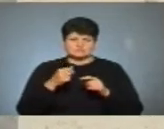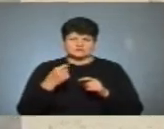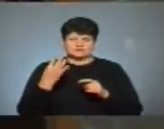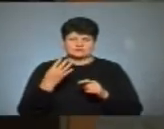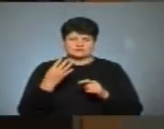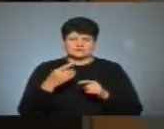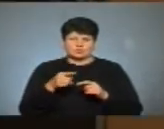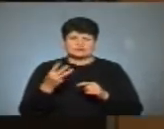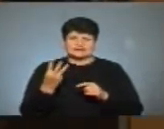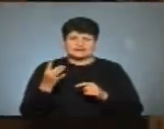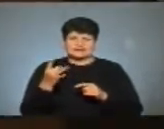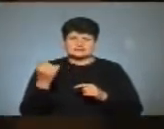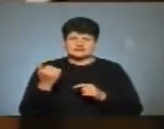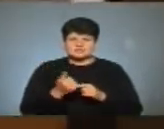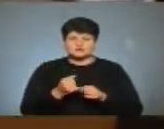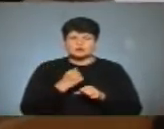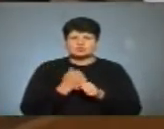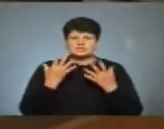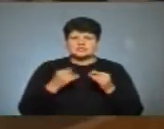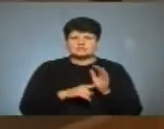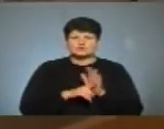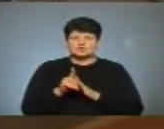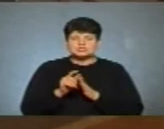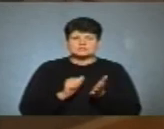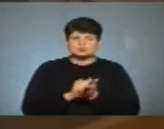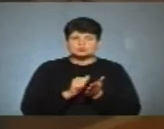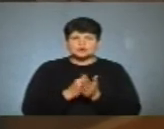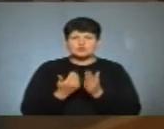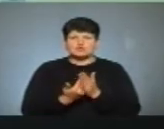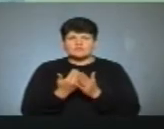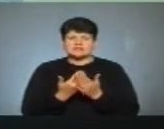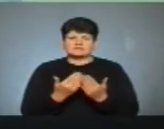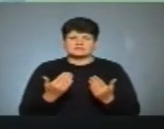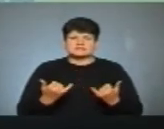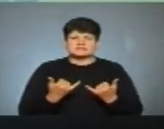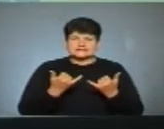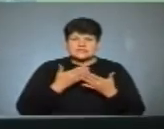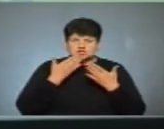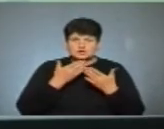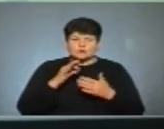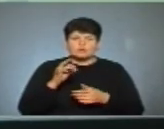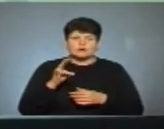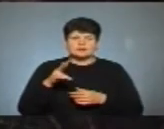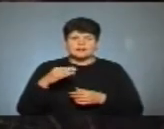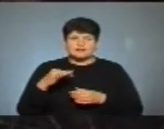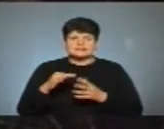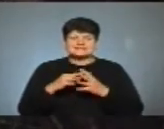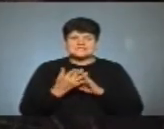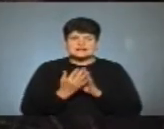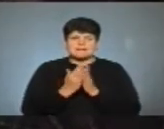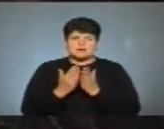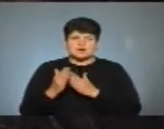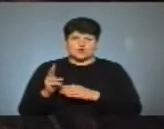три рази на тиждень. Робочий день дівчини починається з публікації новин та виставок для читачів онлайн у групі «Сільська бібліотека».